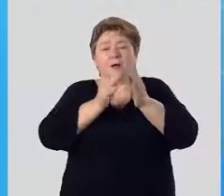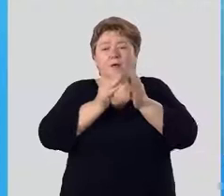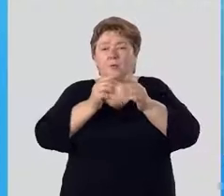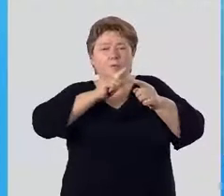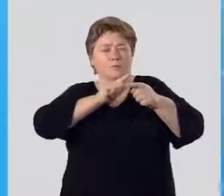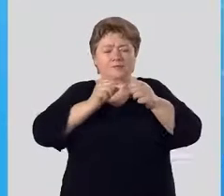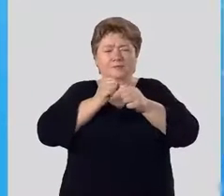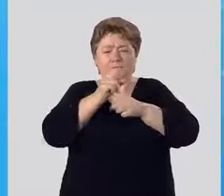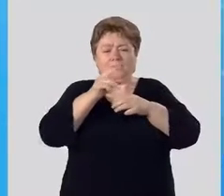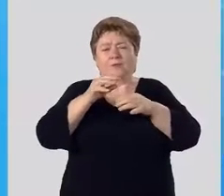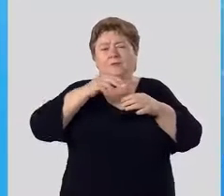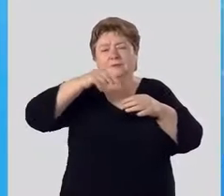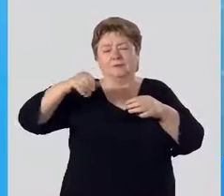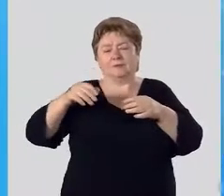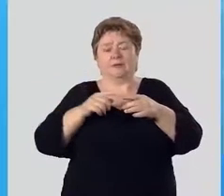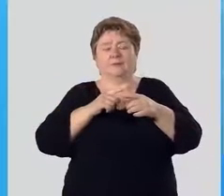с реактивной скоростью.